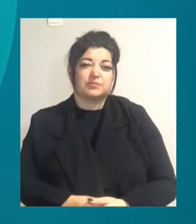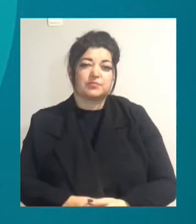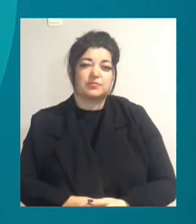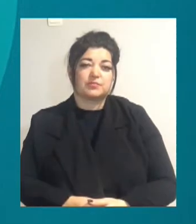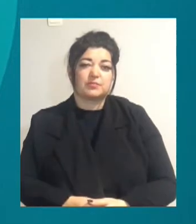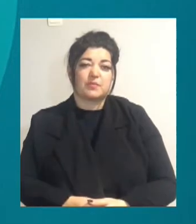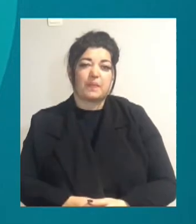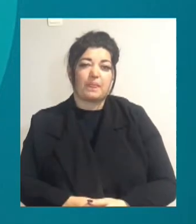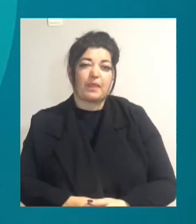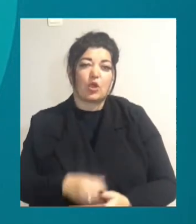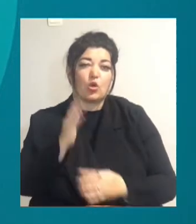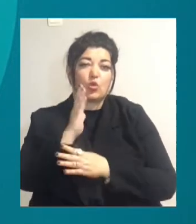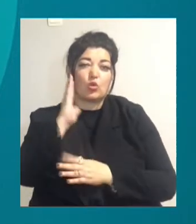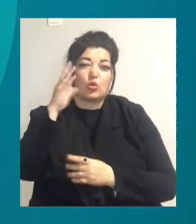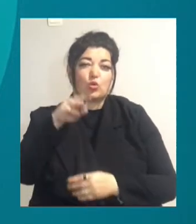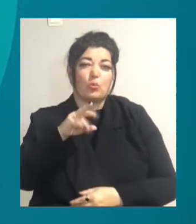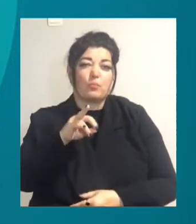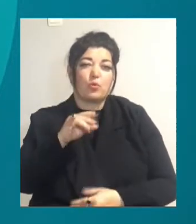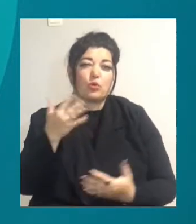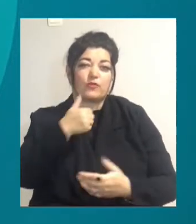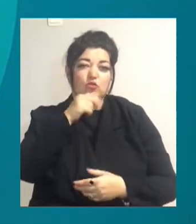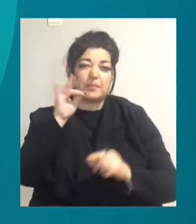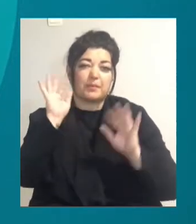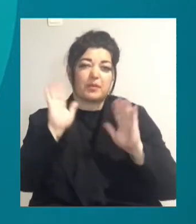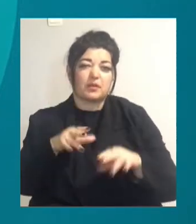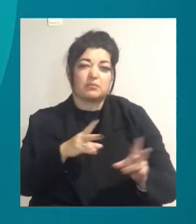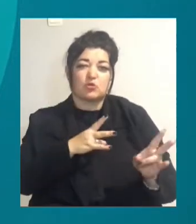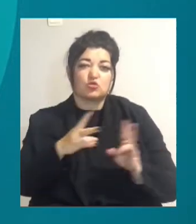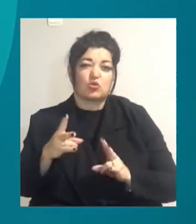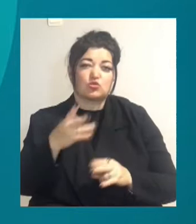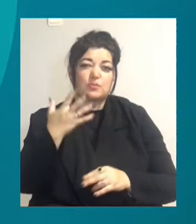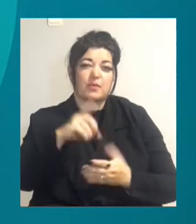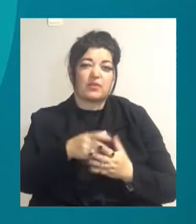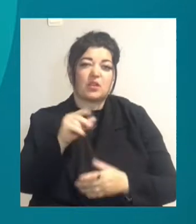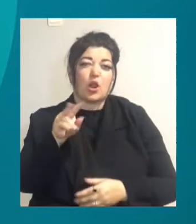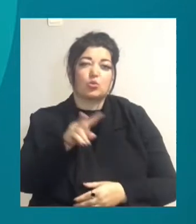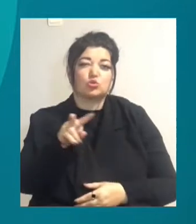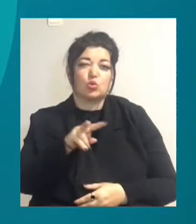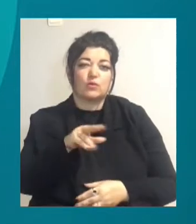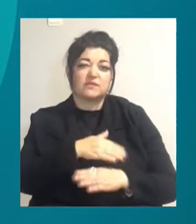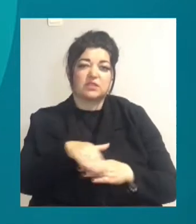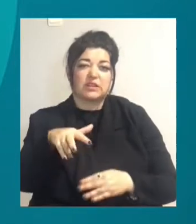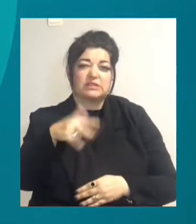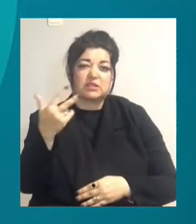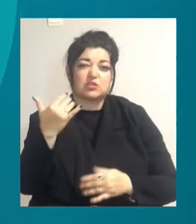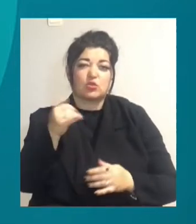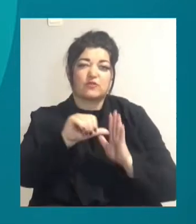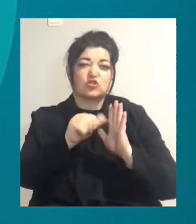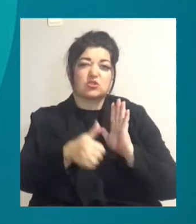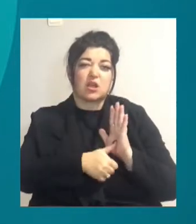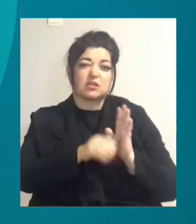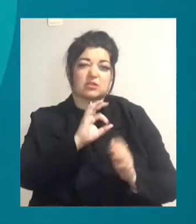Тополю, яка вчора при падении пошкодила 5 квартир на Різовській 33, сьогодні о 16-й годині